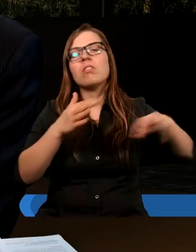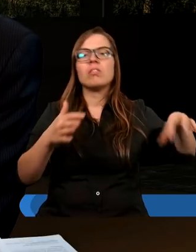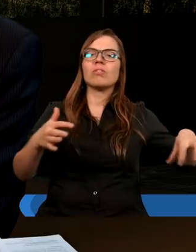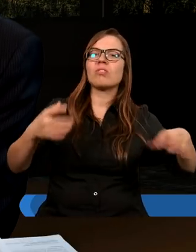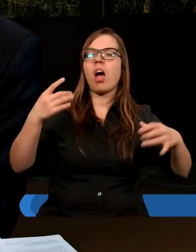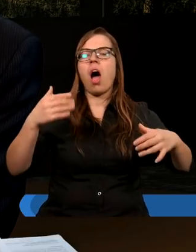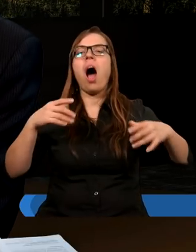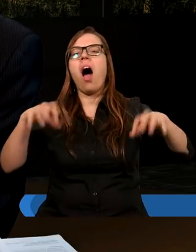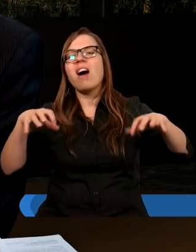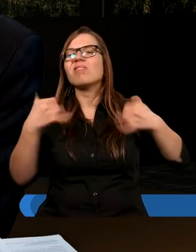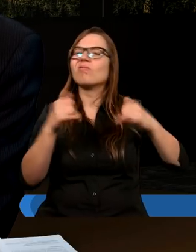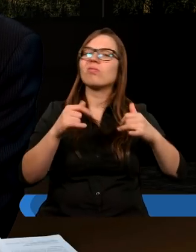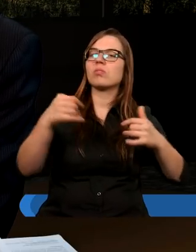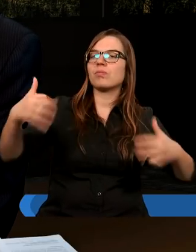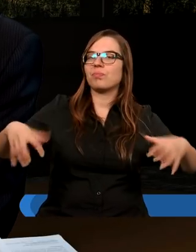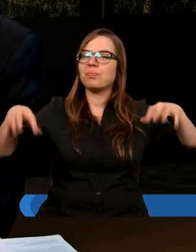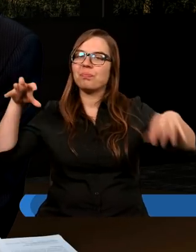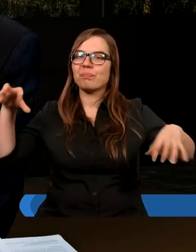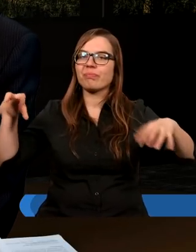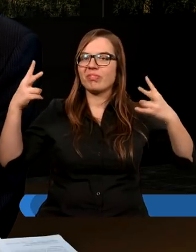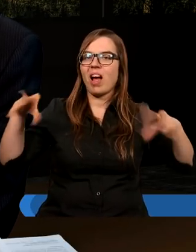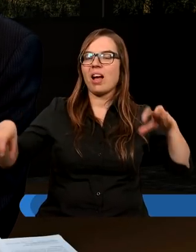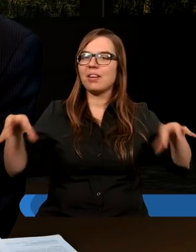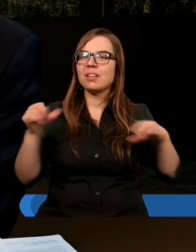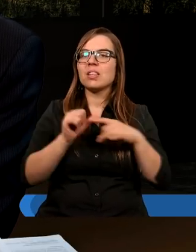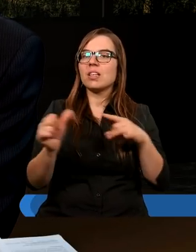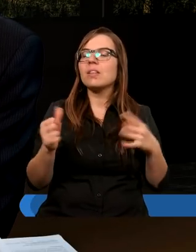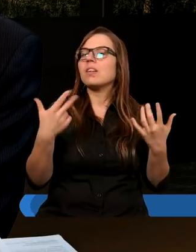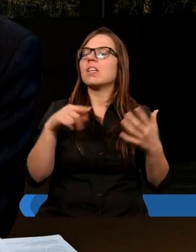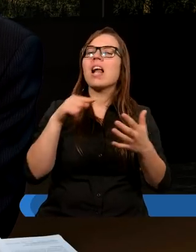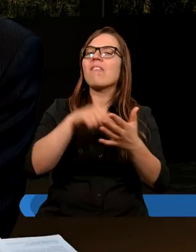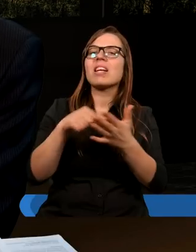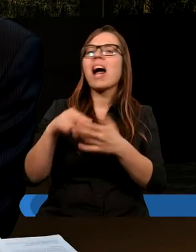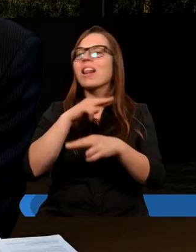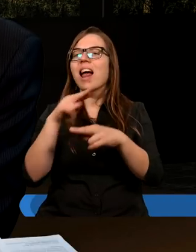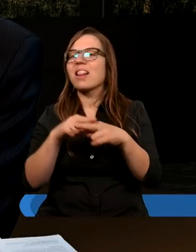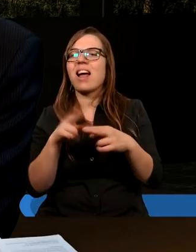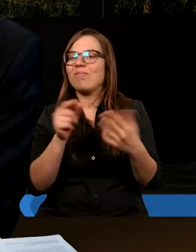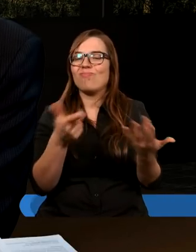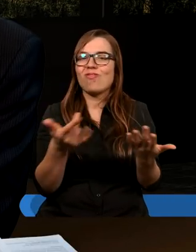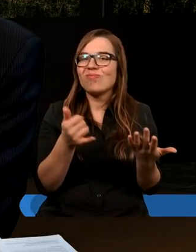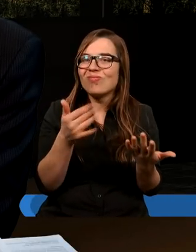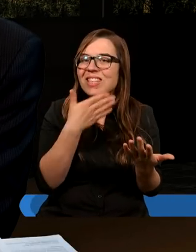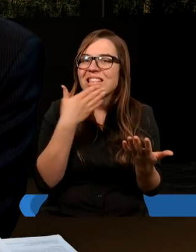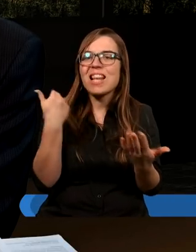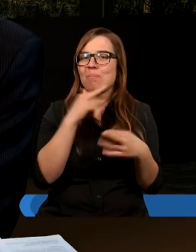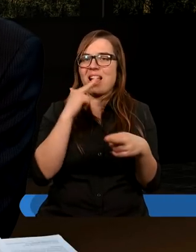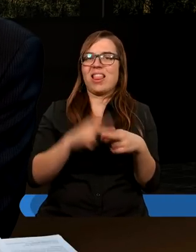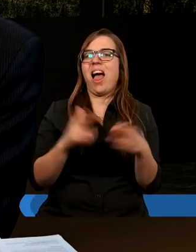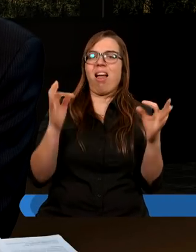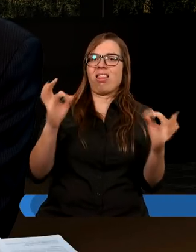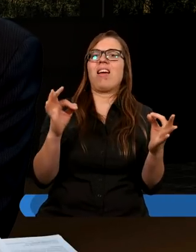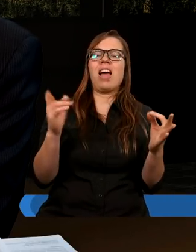Pismo Święte mówi, żebyśmy nie wyznaczali dat, ponieważ o tej